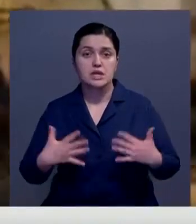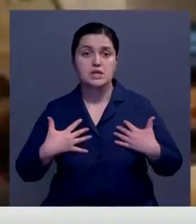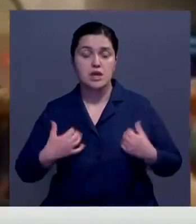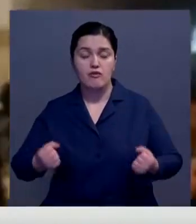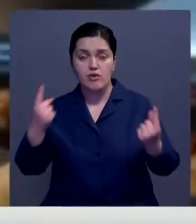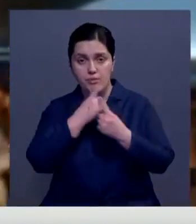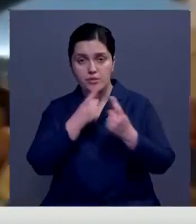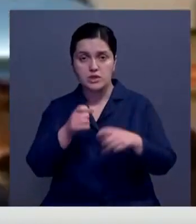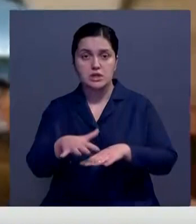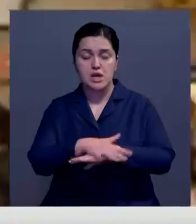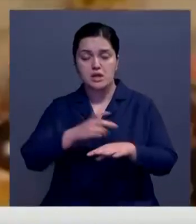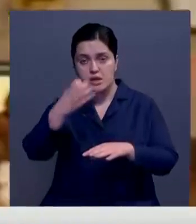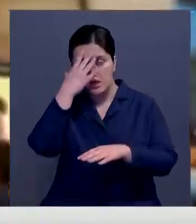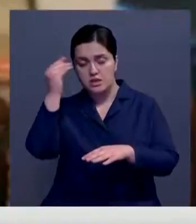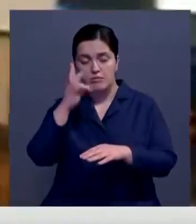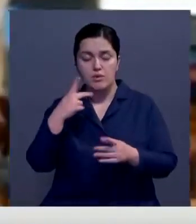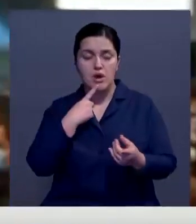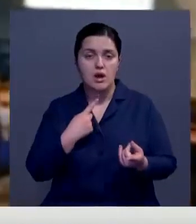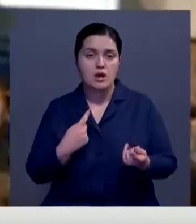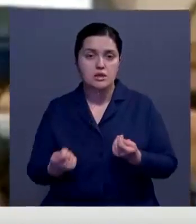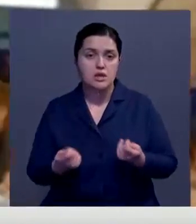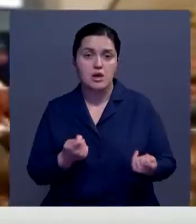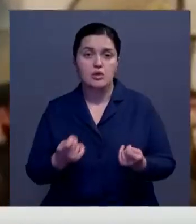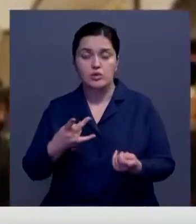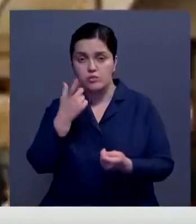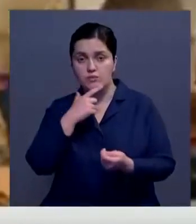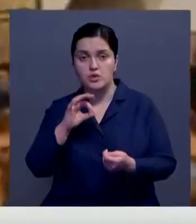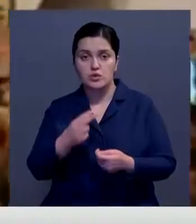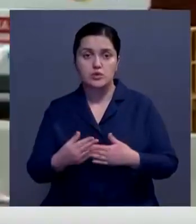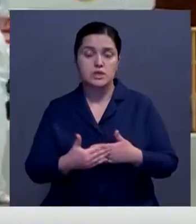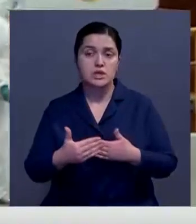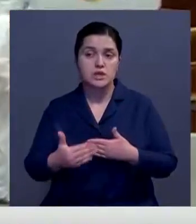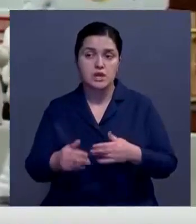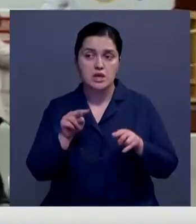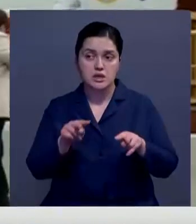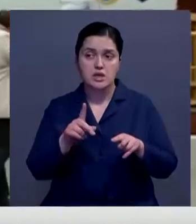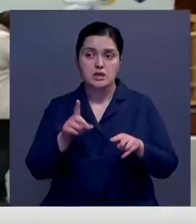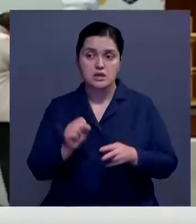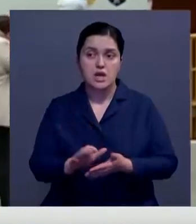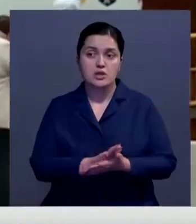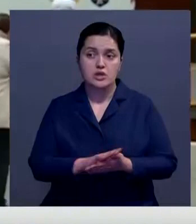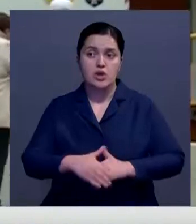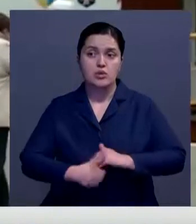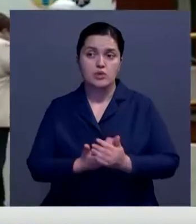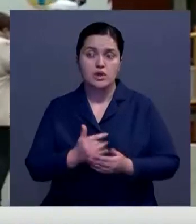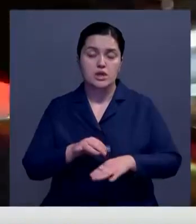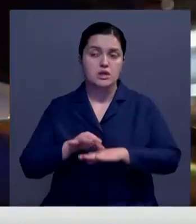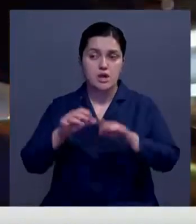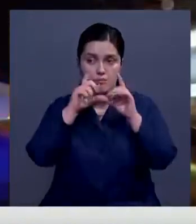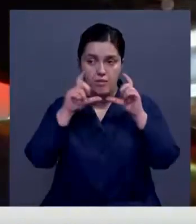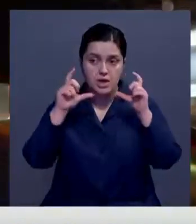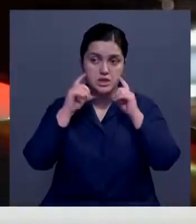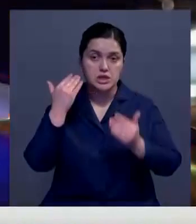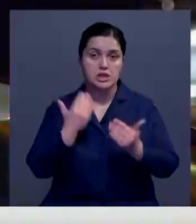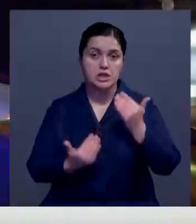просят население не забывать о мерах предосторожности. Соблюдать социальную дистанцию, следить за гигиеной рук и носить маски. В случае